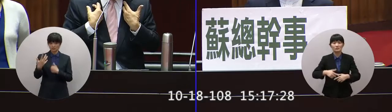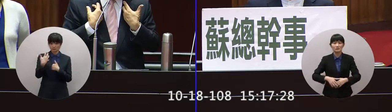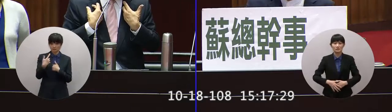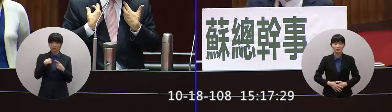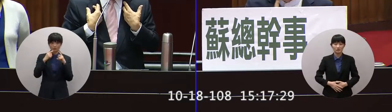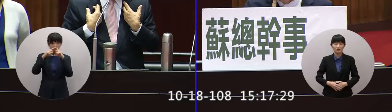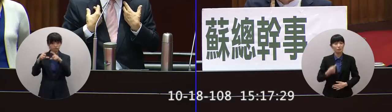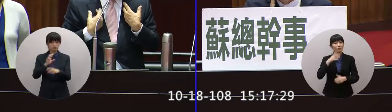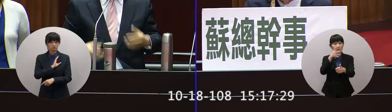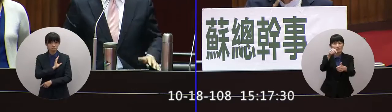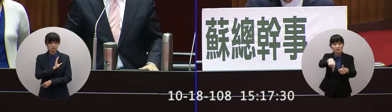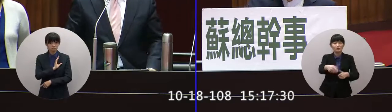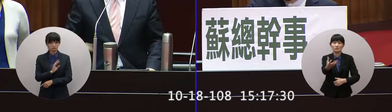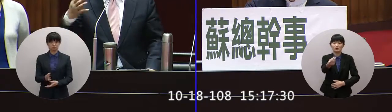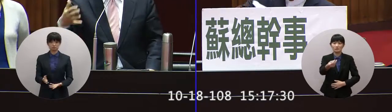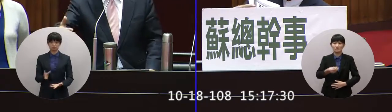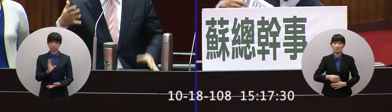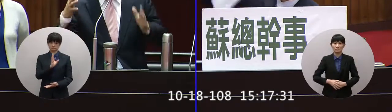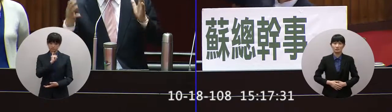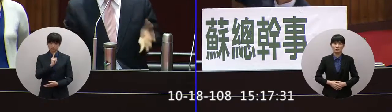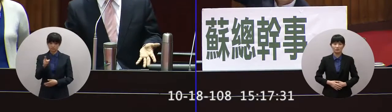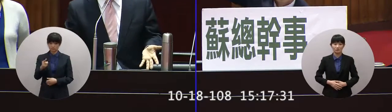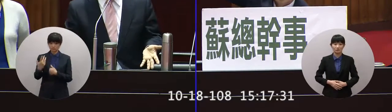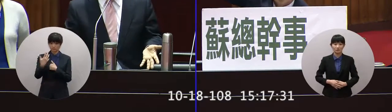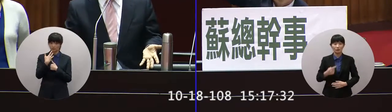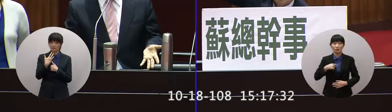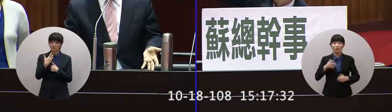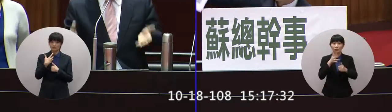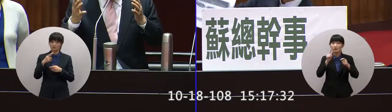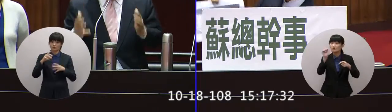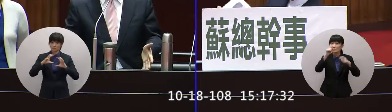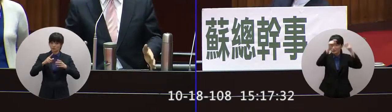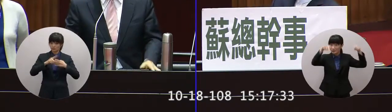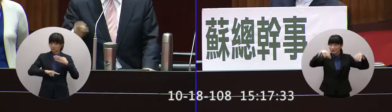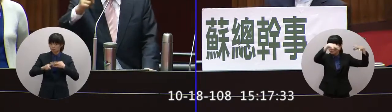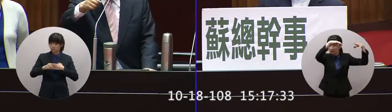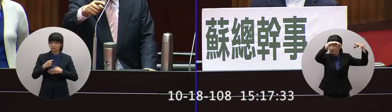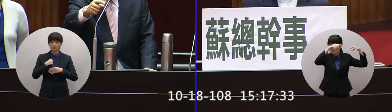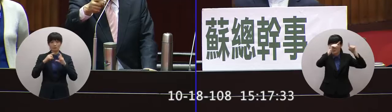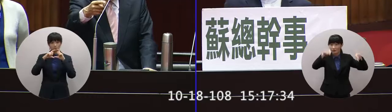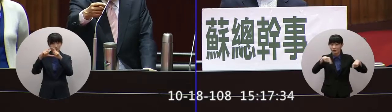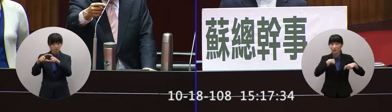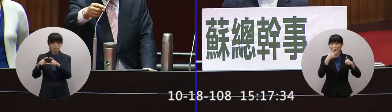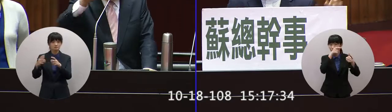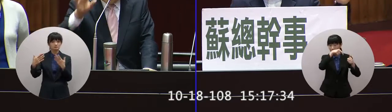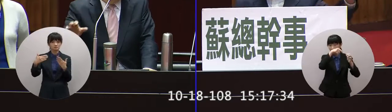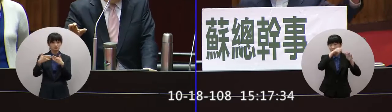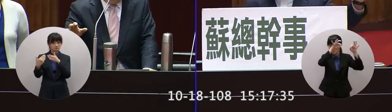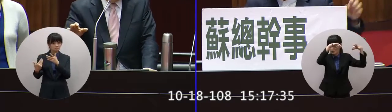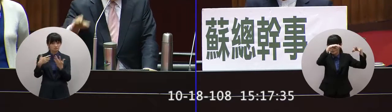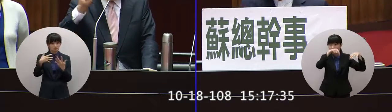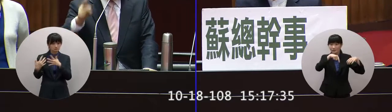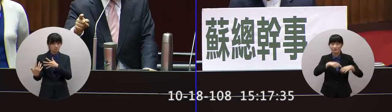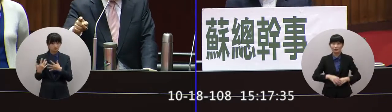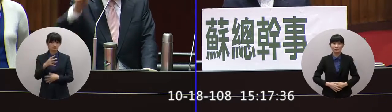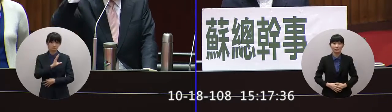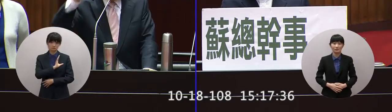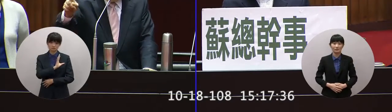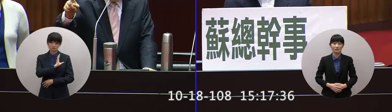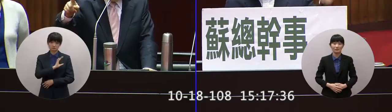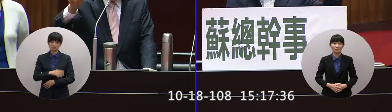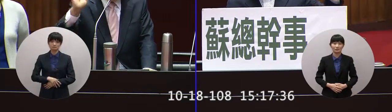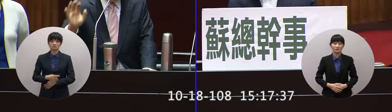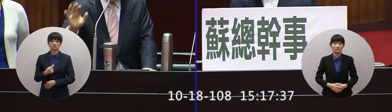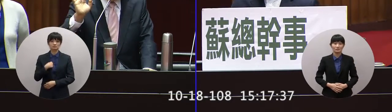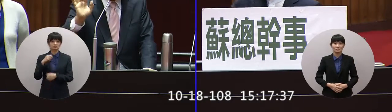問我嗎我沒有問你這個你問我國事啊你問我什麼時候我就講